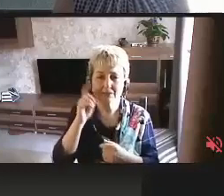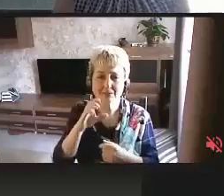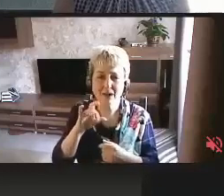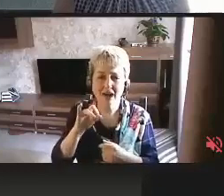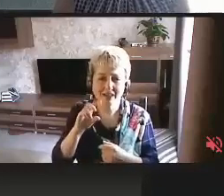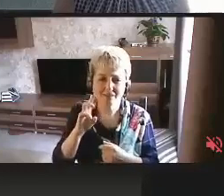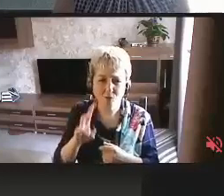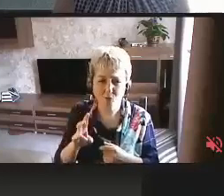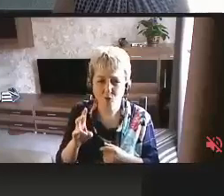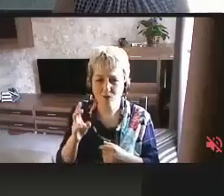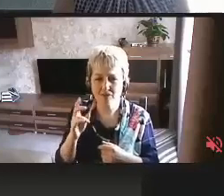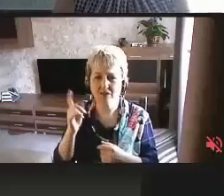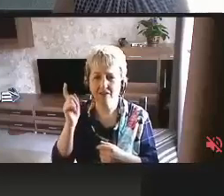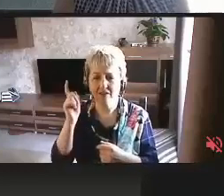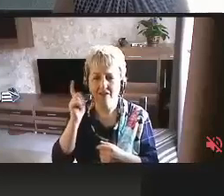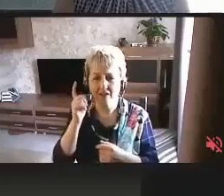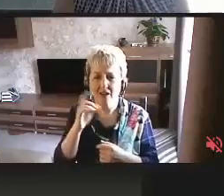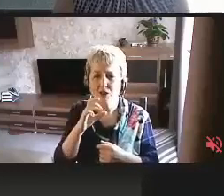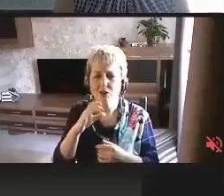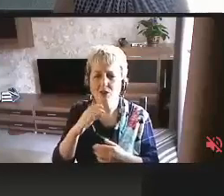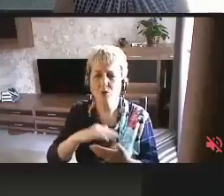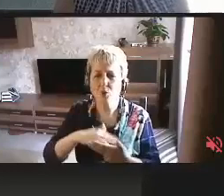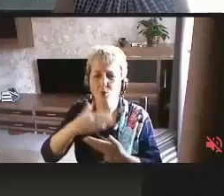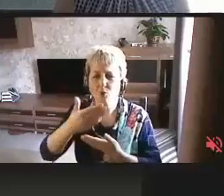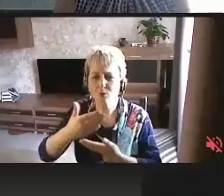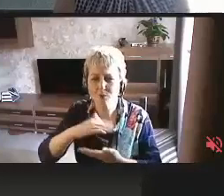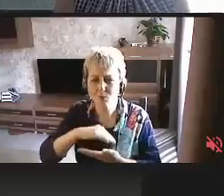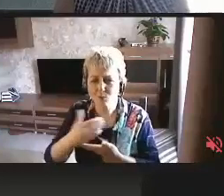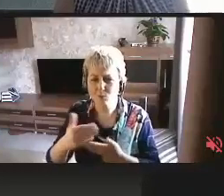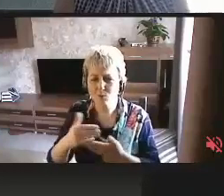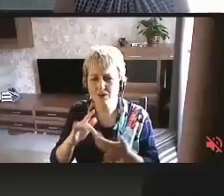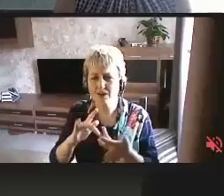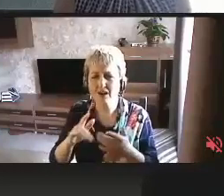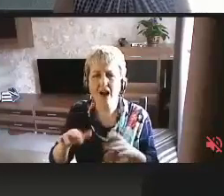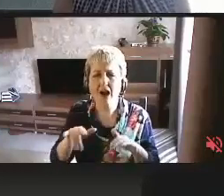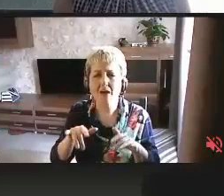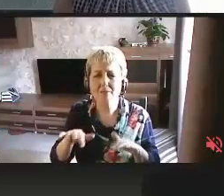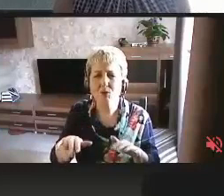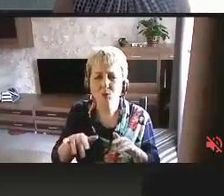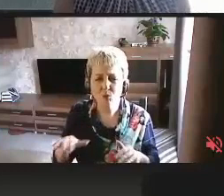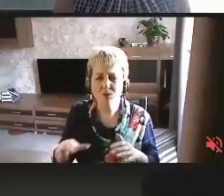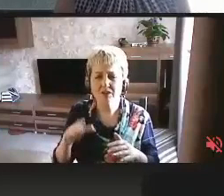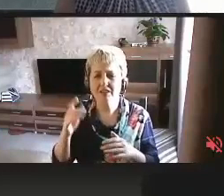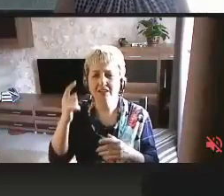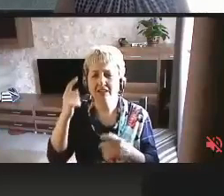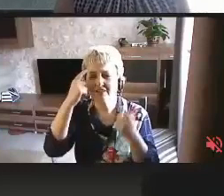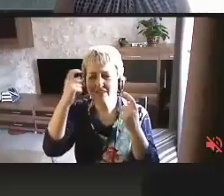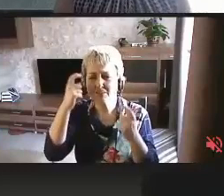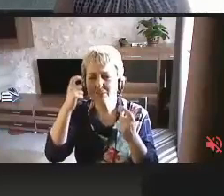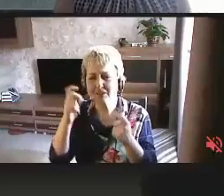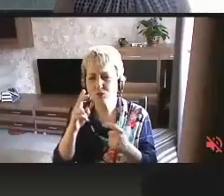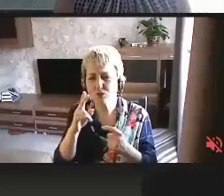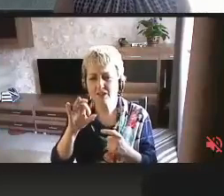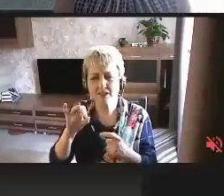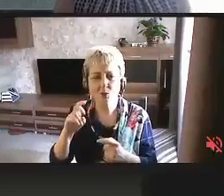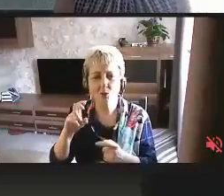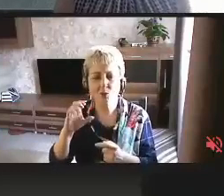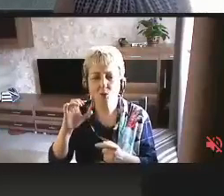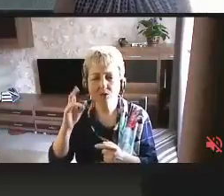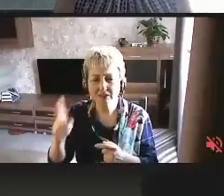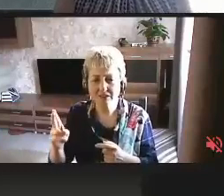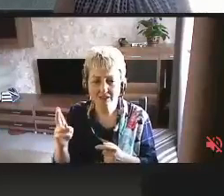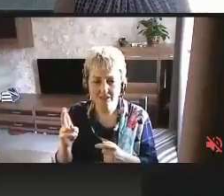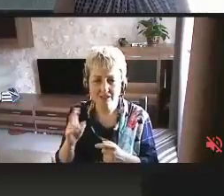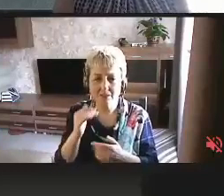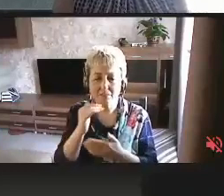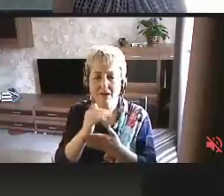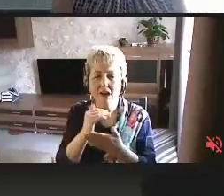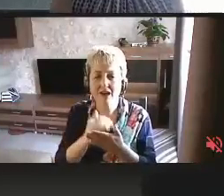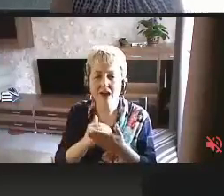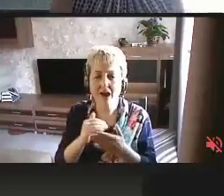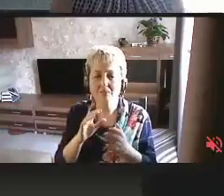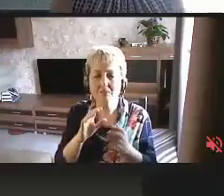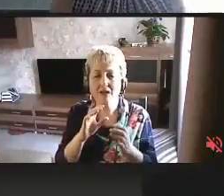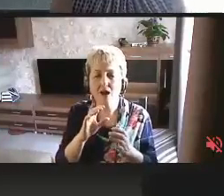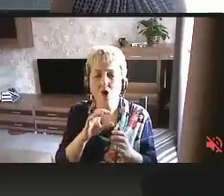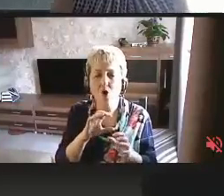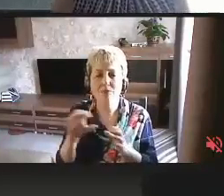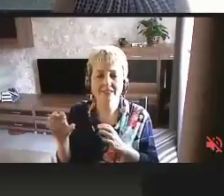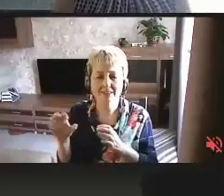телефоны, ноутбуки, компьютеры, информационные киоски, там, где они есть. Программные обеспечения,